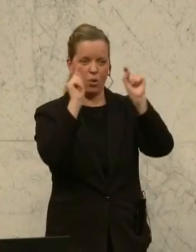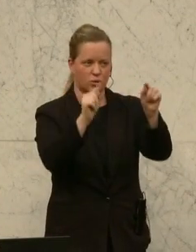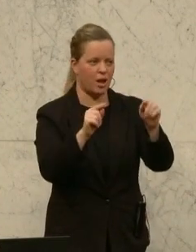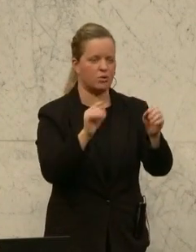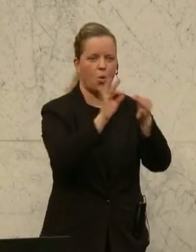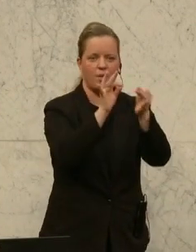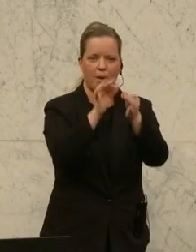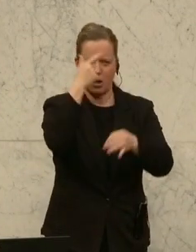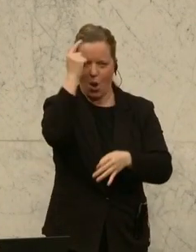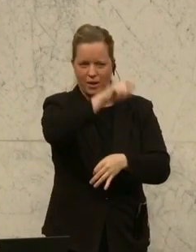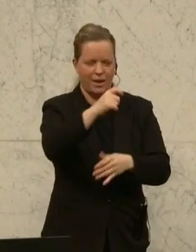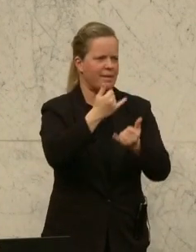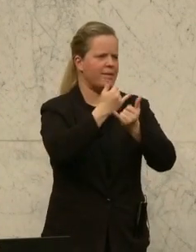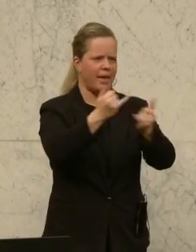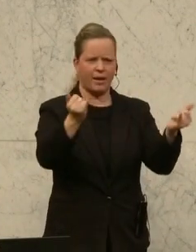uns in unserem Wahlkreis.